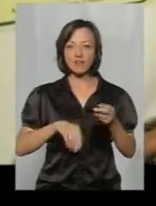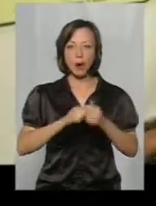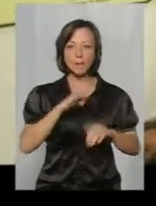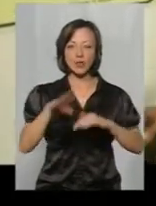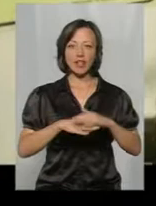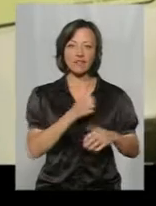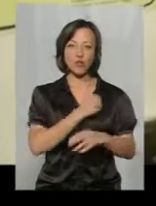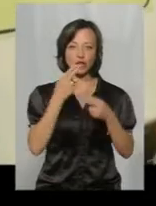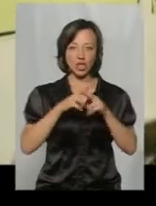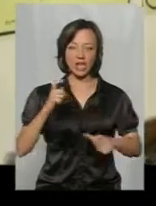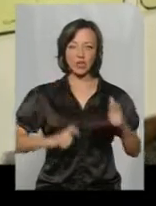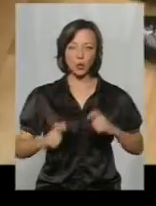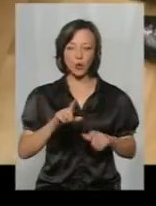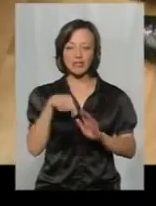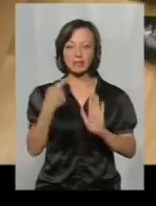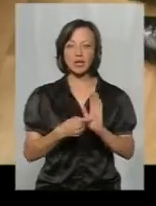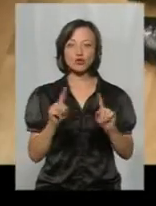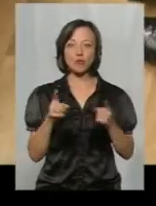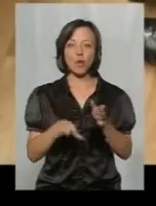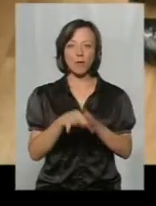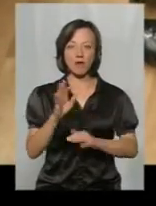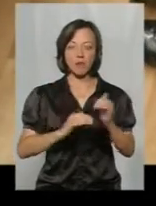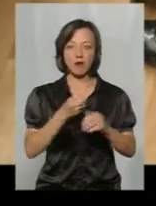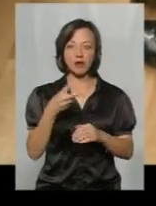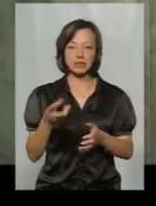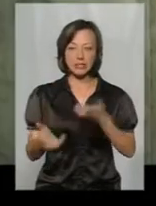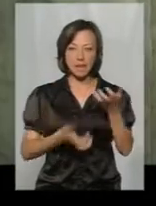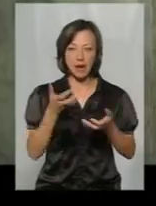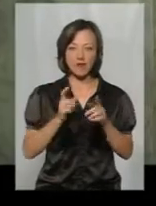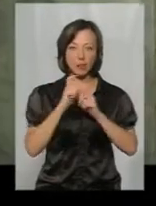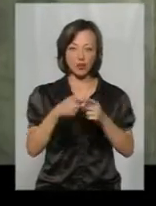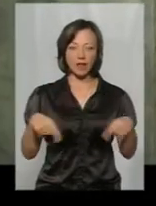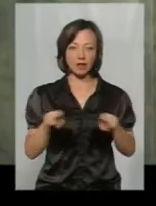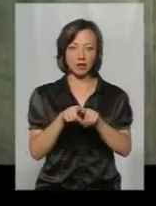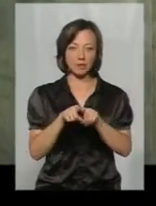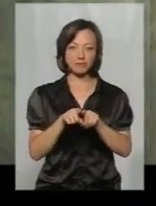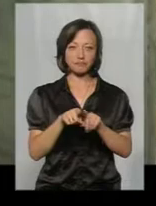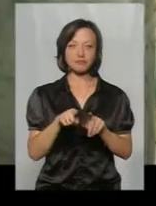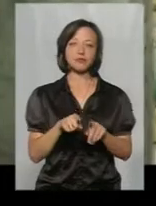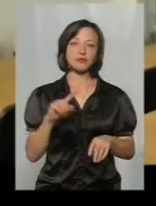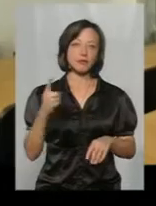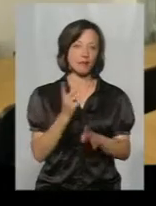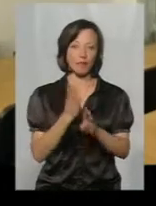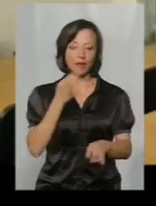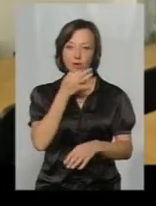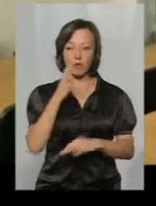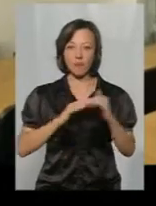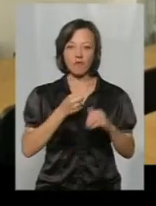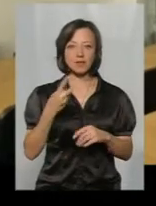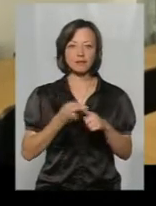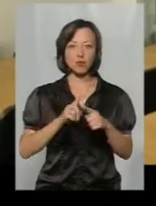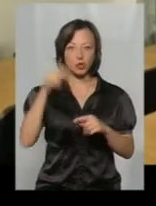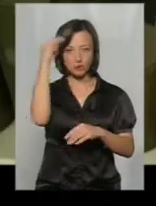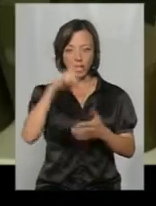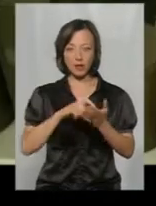військово-інженерний інститут. На запитання, чому обрав професію сапера, відповідає так. Перш за все, подобається професії. У цьому навчальному